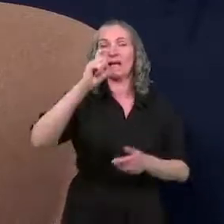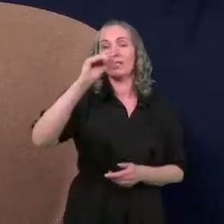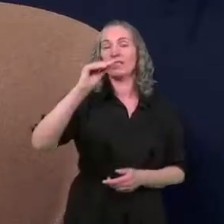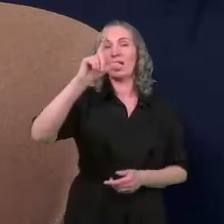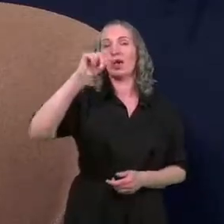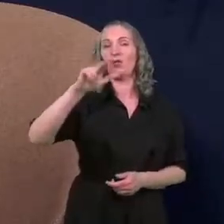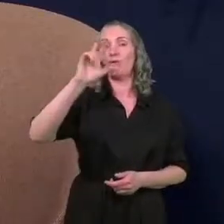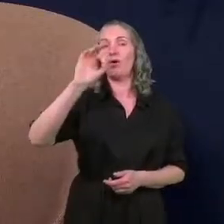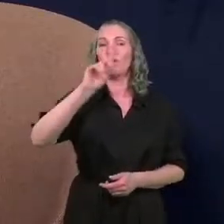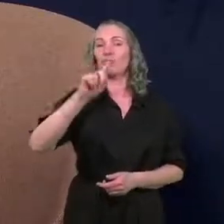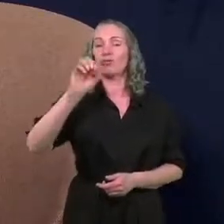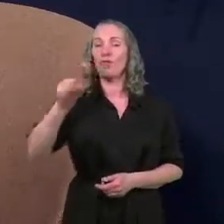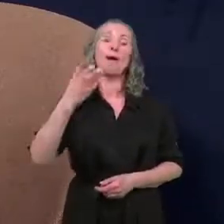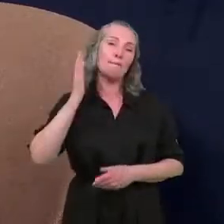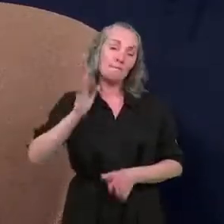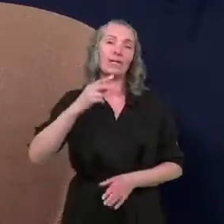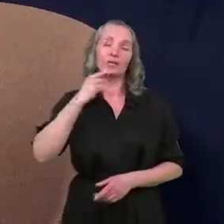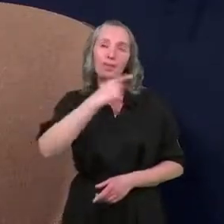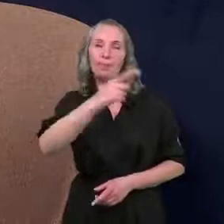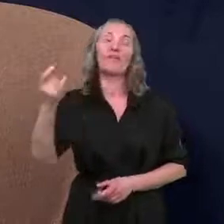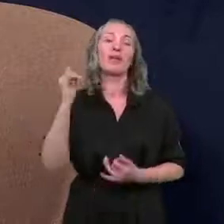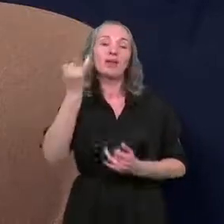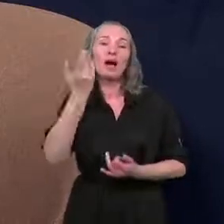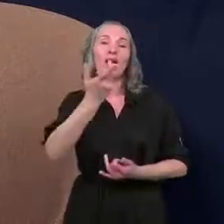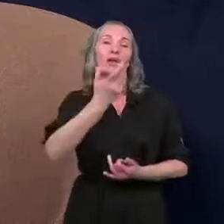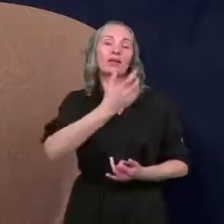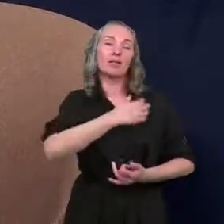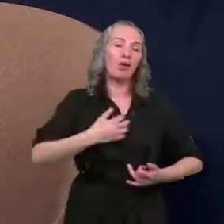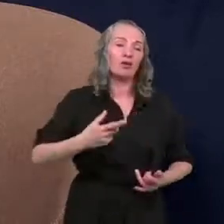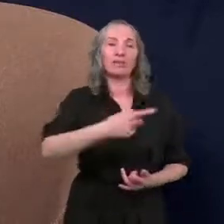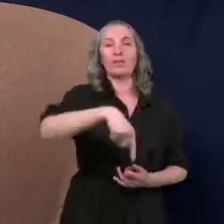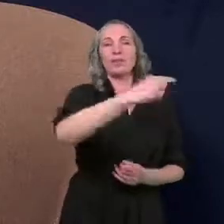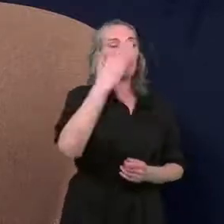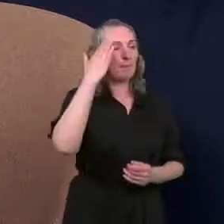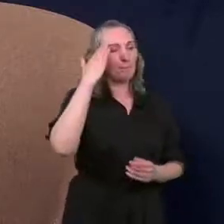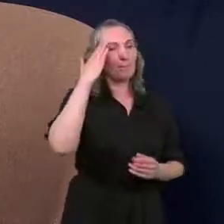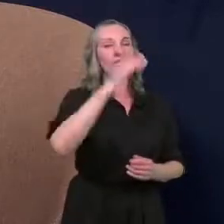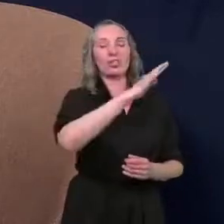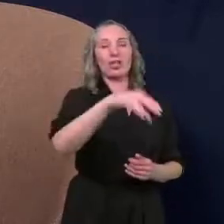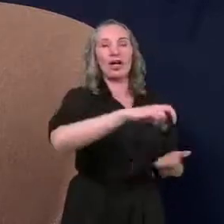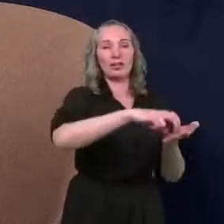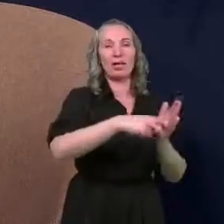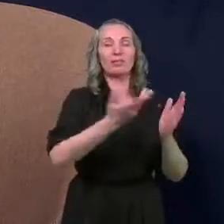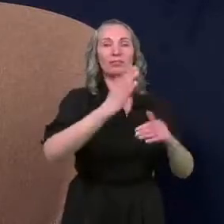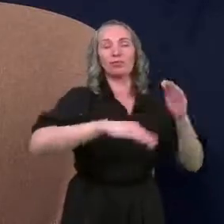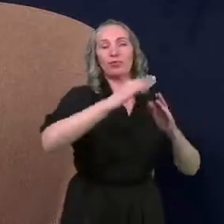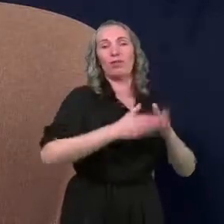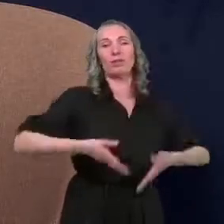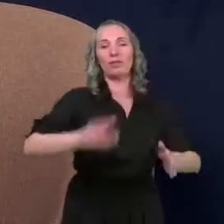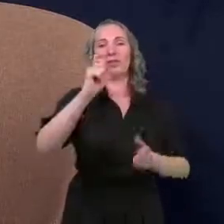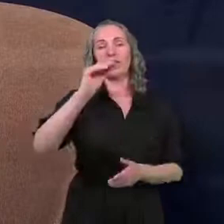To będzie czas, żeby powiedzieć, w jaki sposób będziemy zagospodarować te mieszkania budowane na Celulozowej.